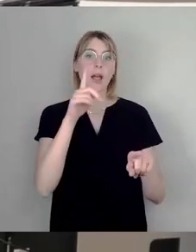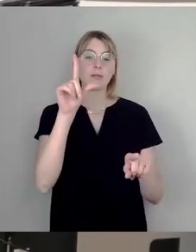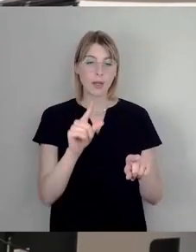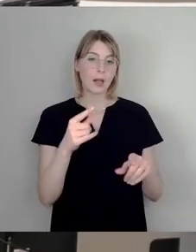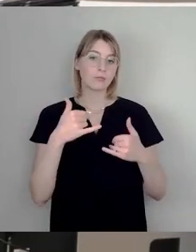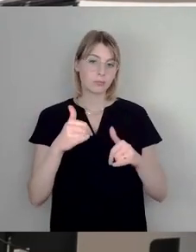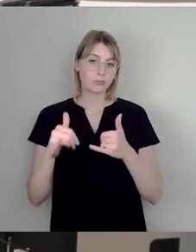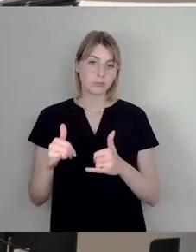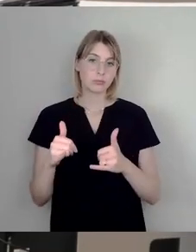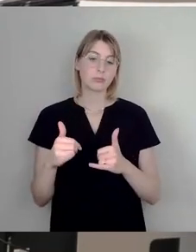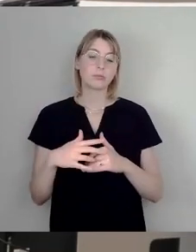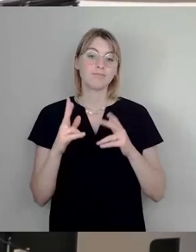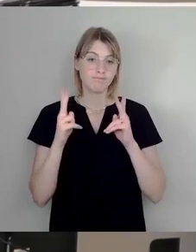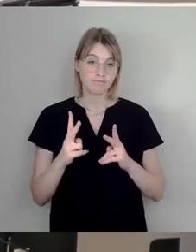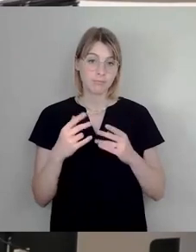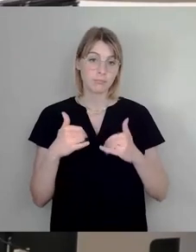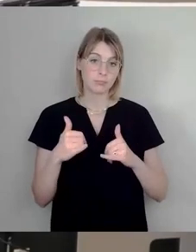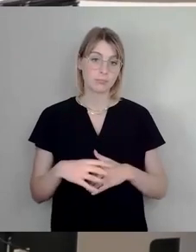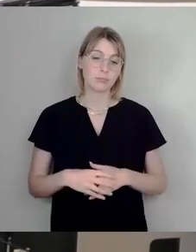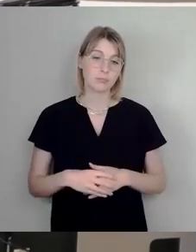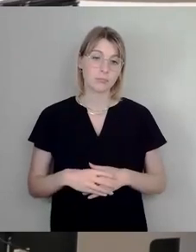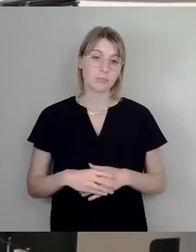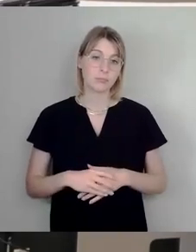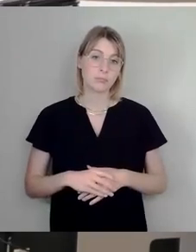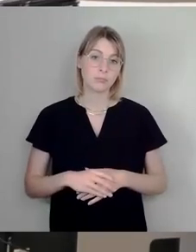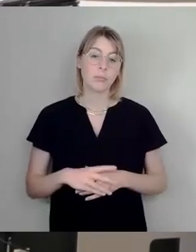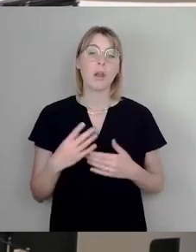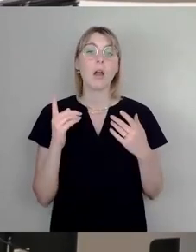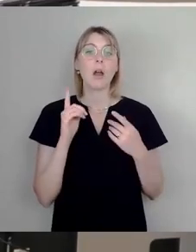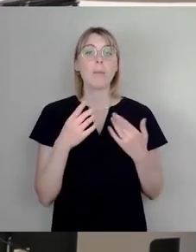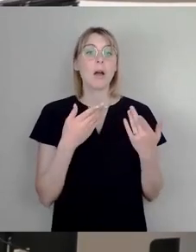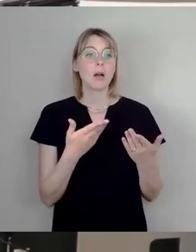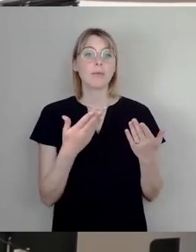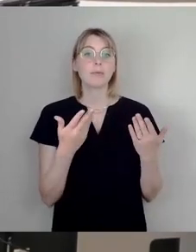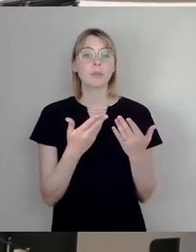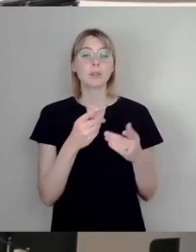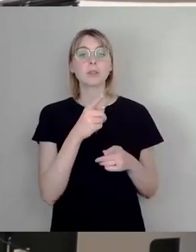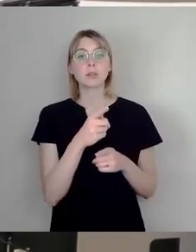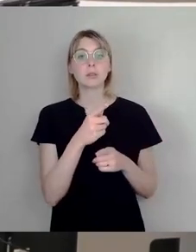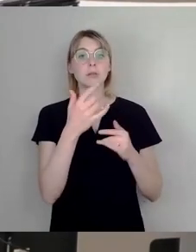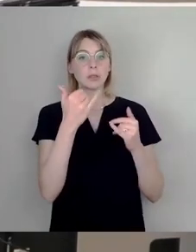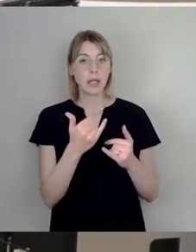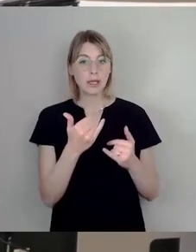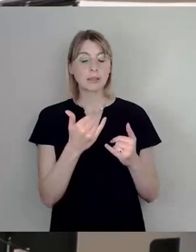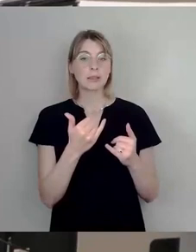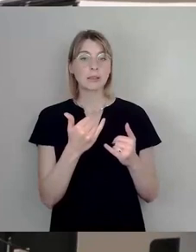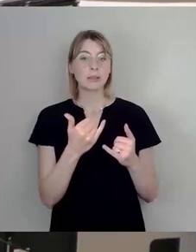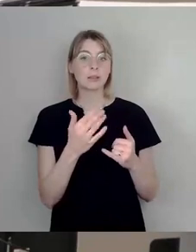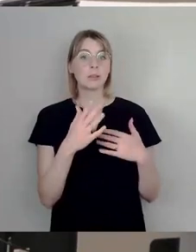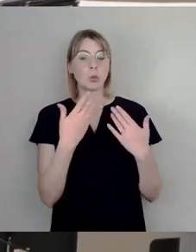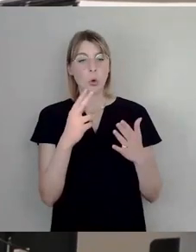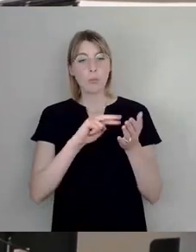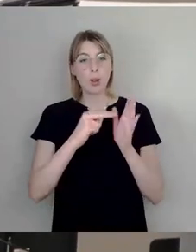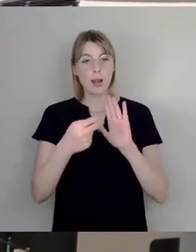werden, was aber laut den derzeitigen Umständen, politischen Umständen hier im Staat